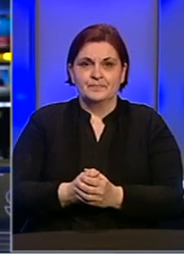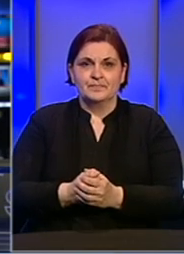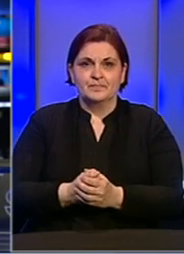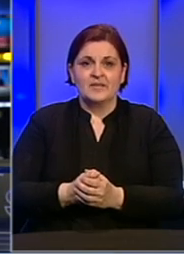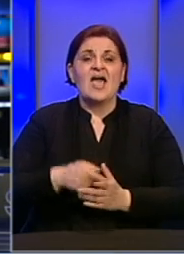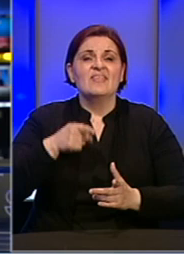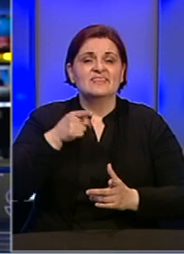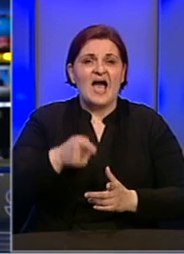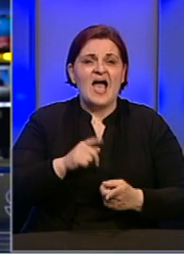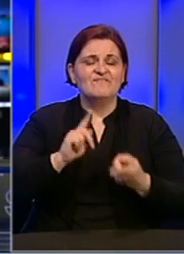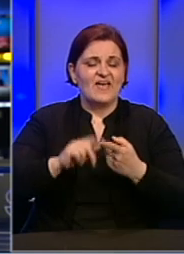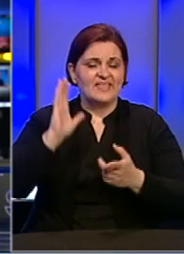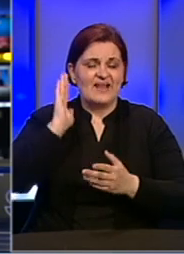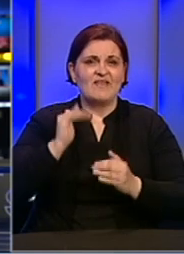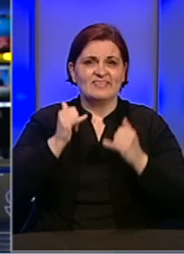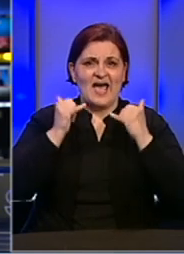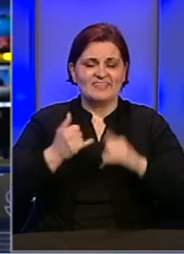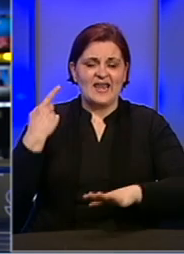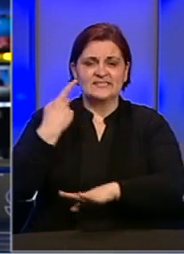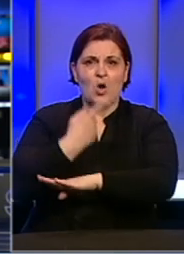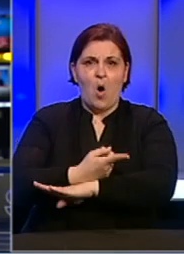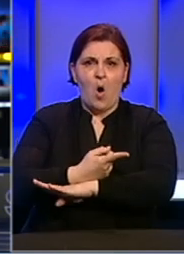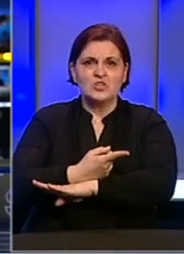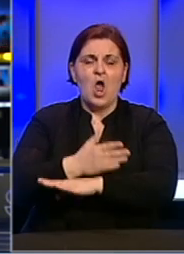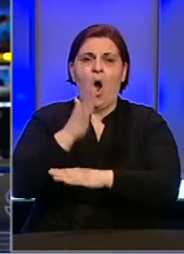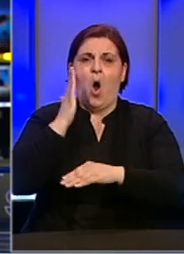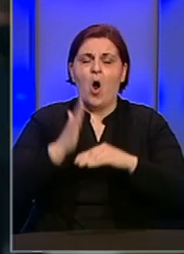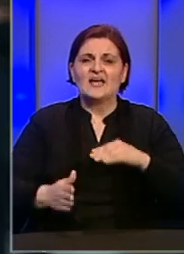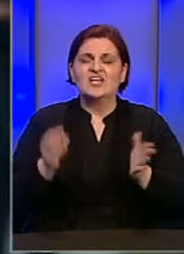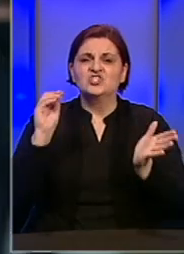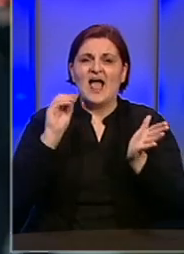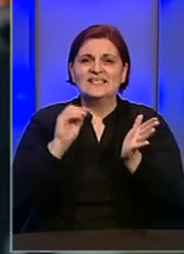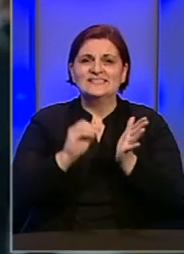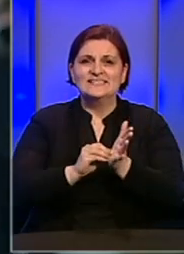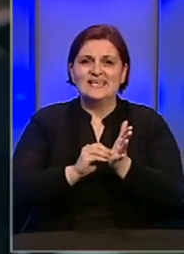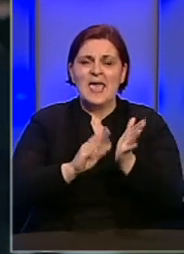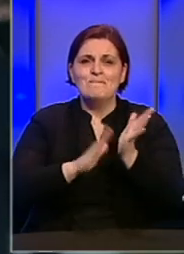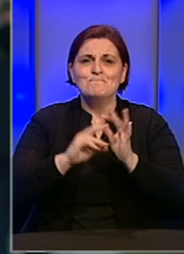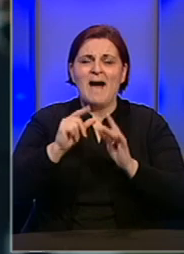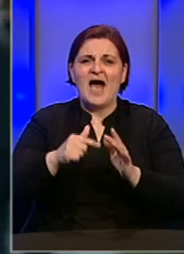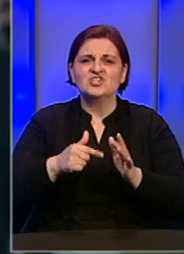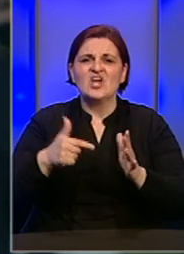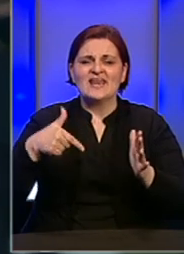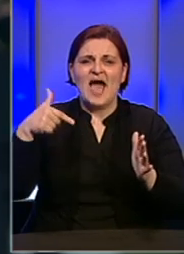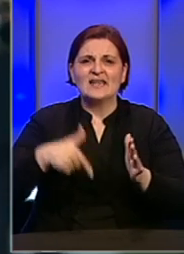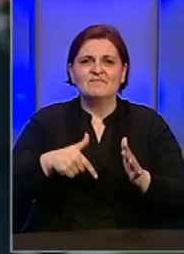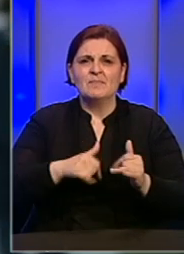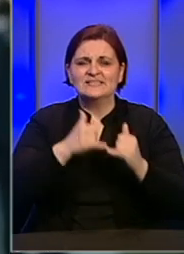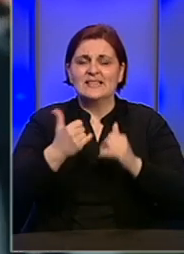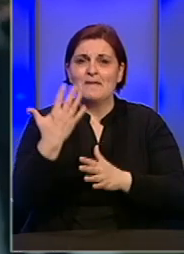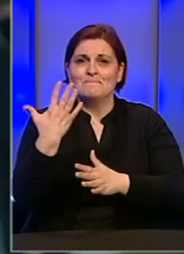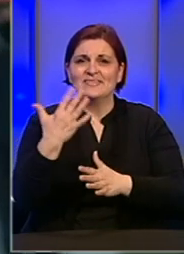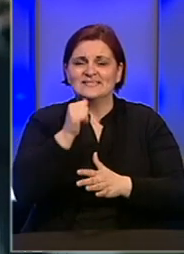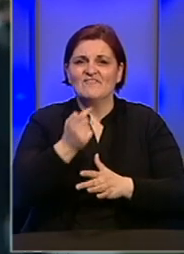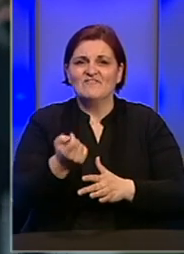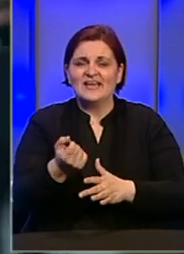Tako je, federalna vlada je današnjom odlukom ograničila marža na cijene nafte sa do sadašnjih 50